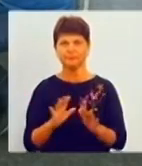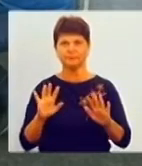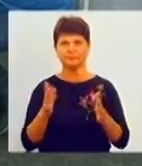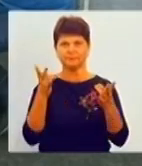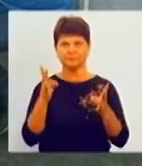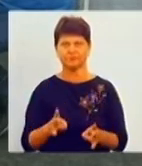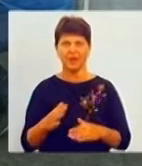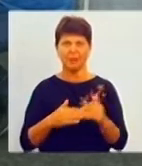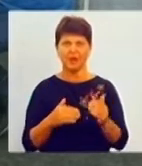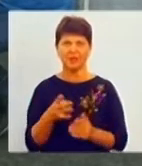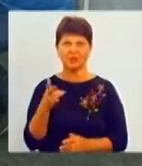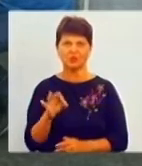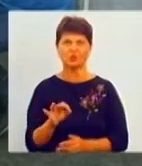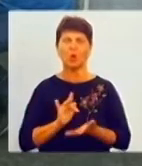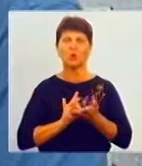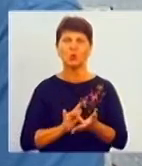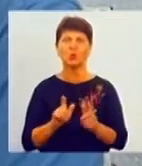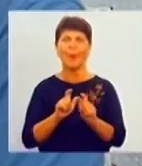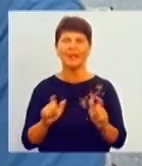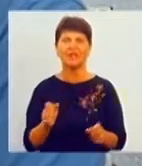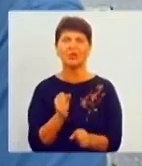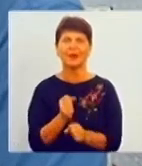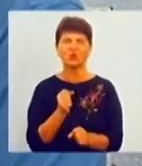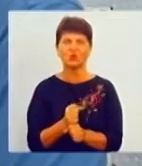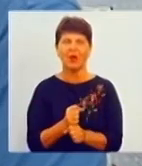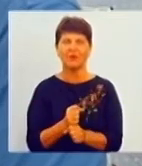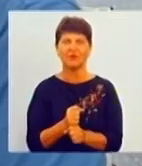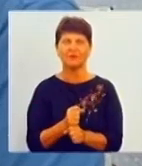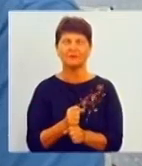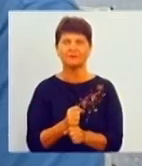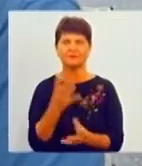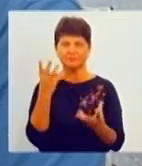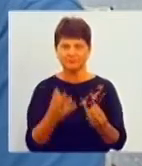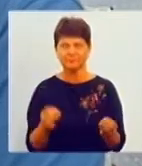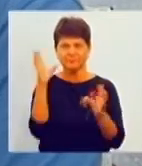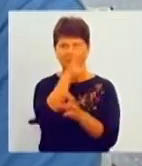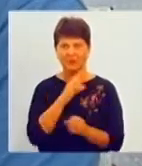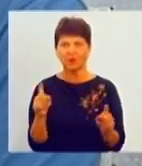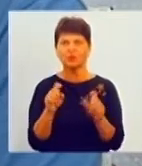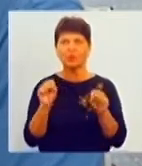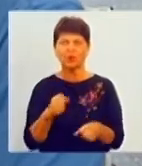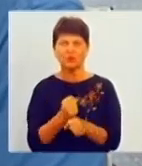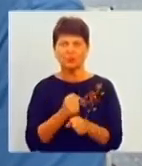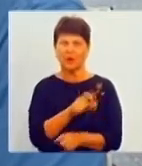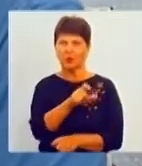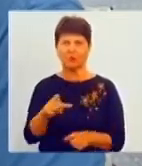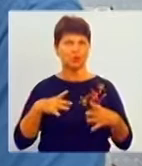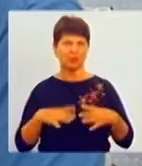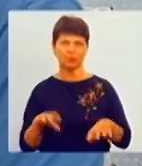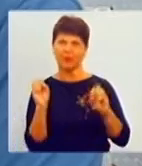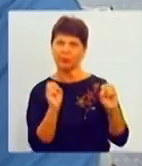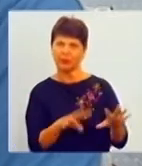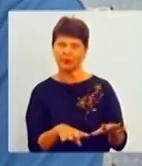Практично туроператор працював і в день, і в ніч, що змолити зробили, люди не були покинуті, всі